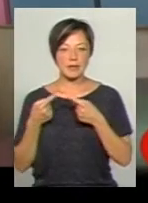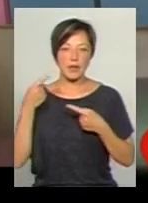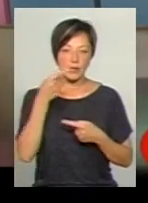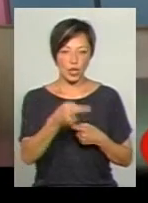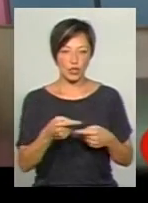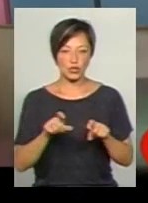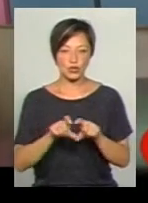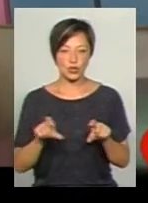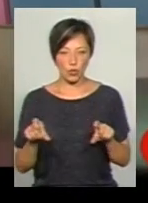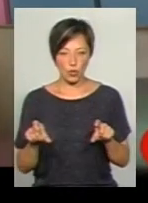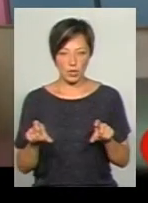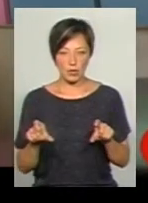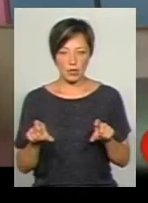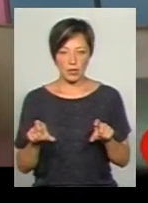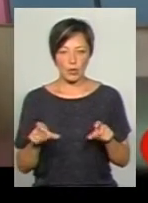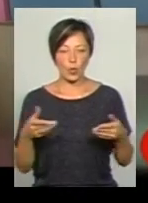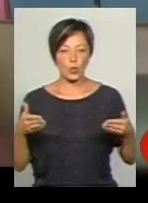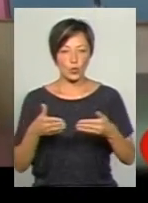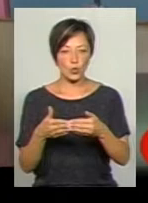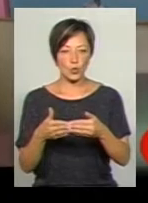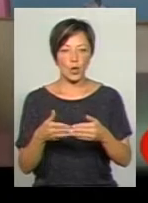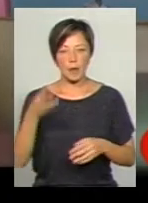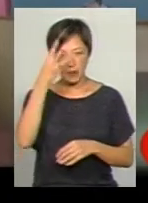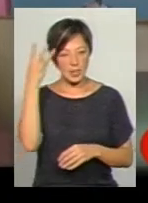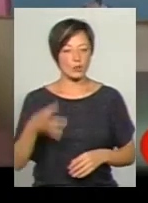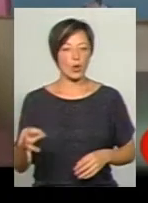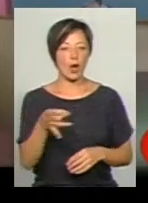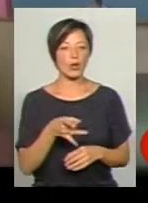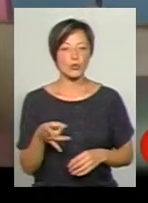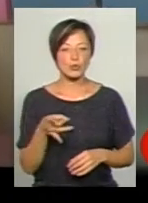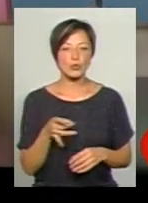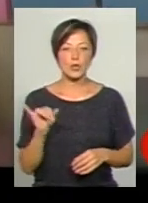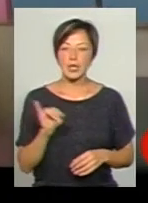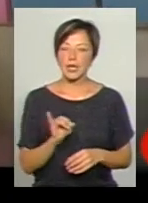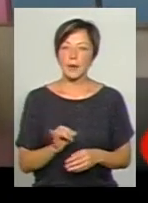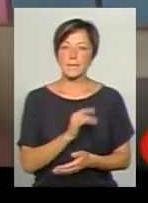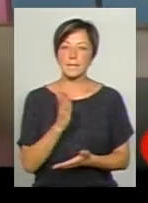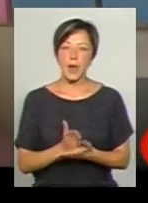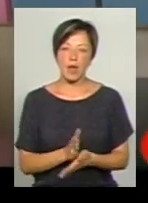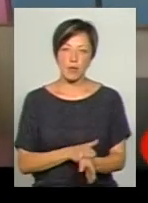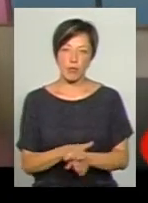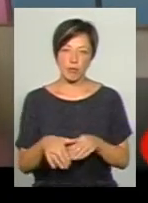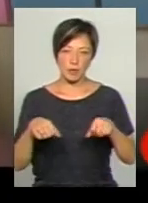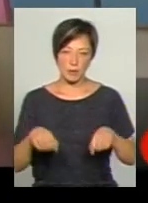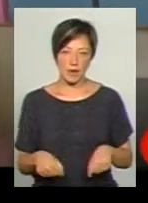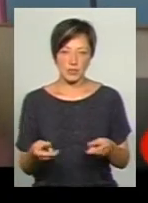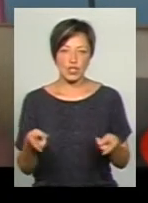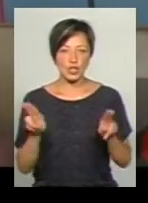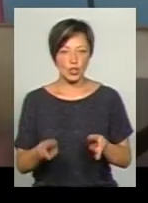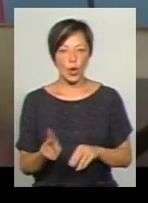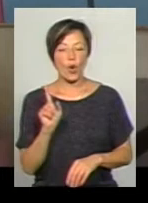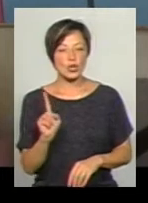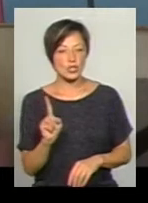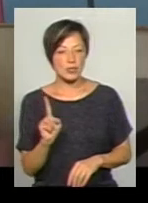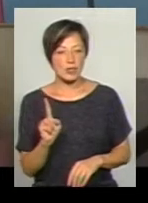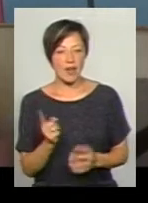найдальше в самому кутку власне Хмельницького району, і маємо повне право залишитися. Хоча б